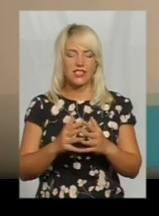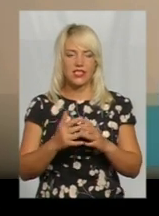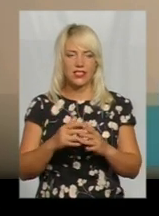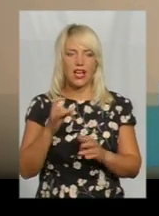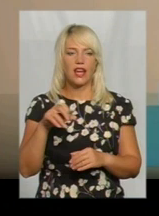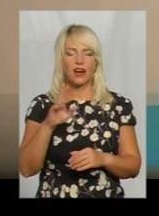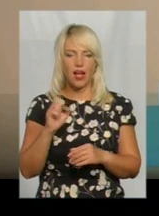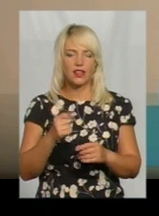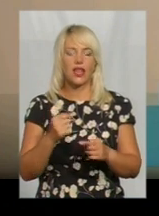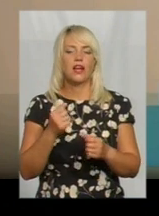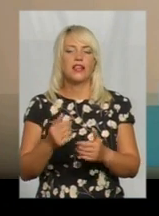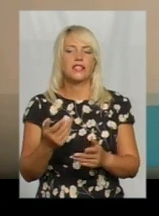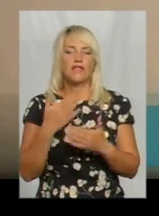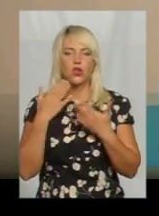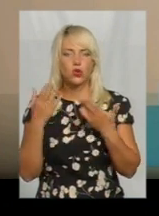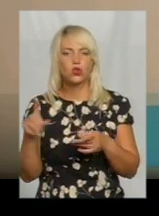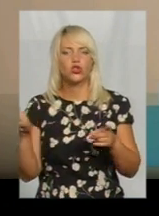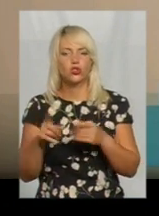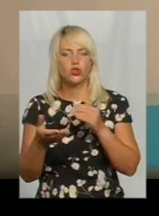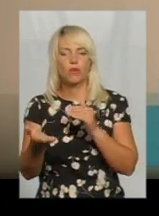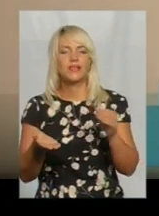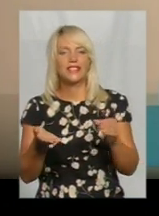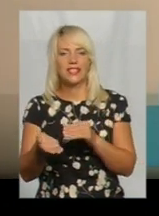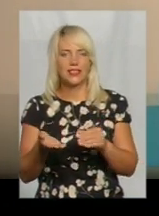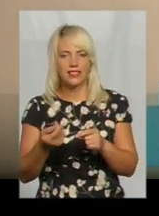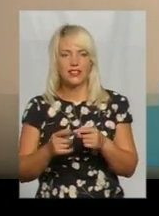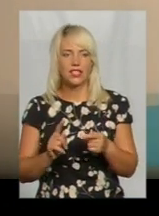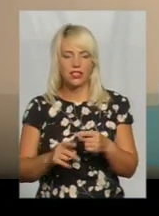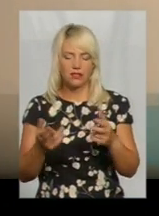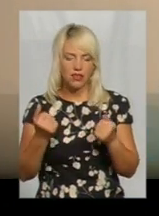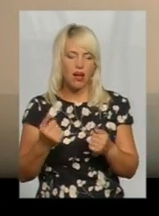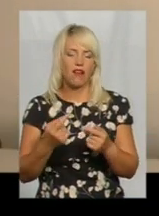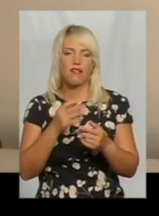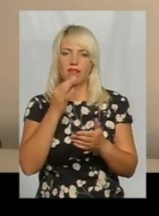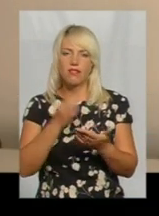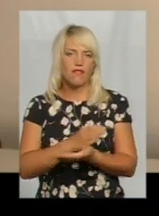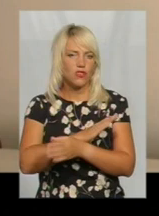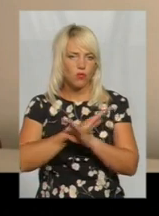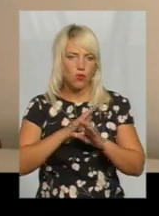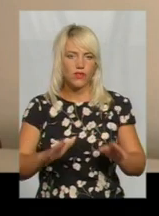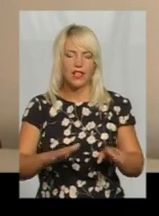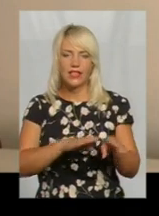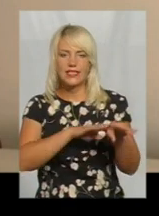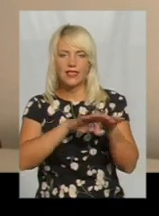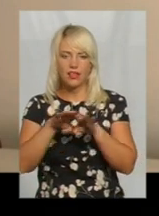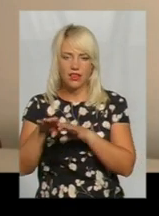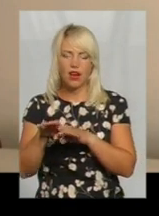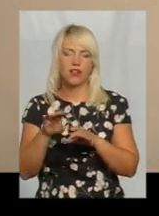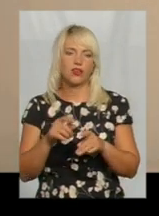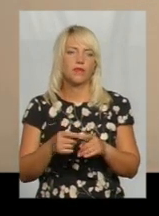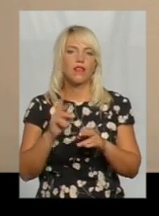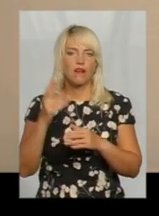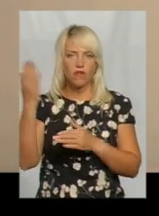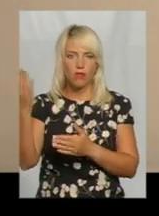ближче, ніж дозволено згідно державних будівельних стандартів, ближче до кромки проїзної частини, тому було прийнято рішення на зрізку, так, як вони і просили.